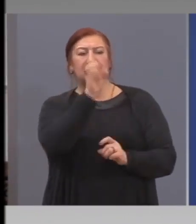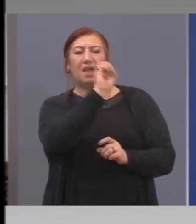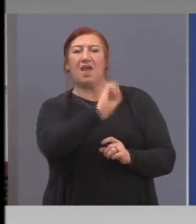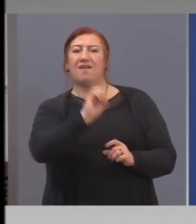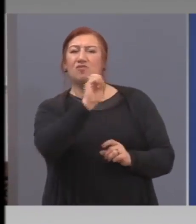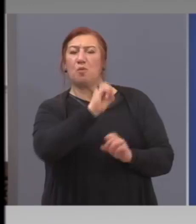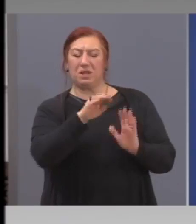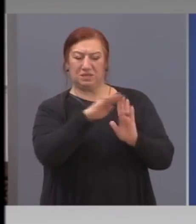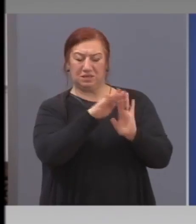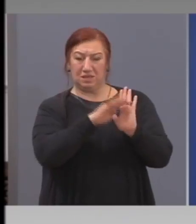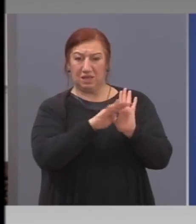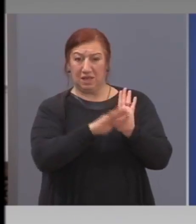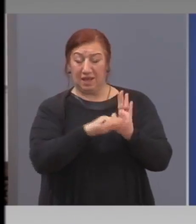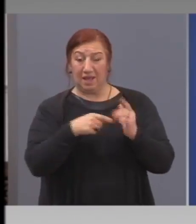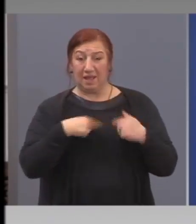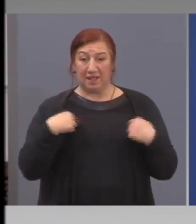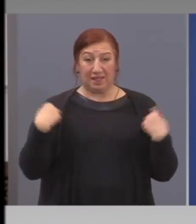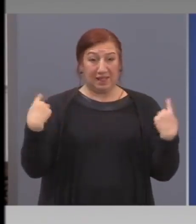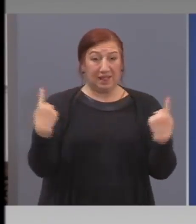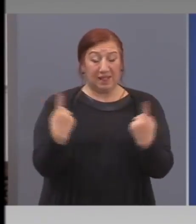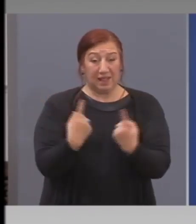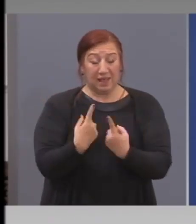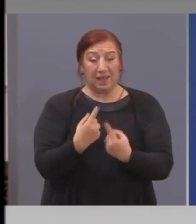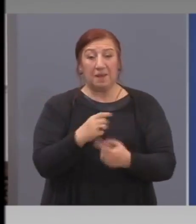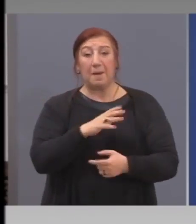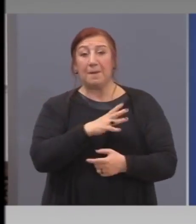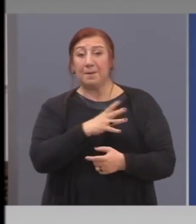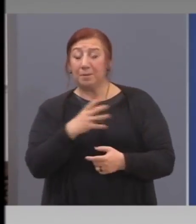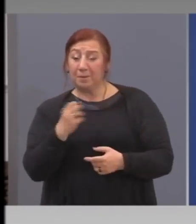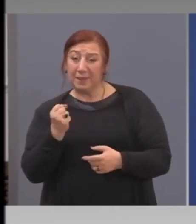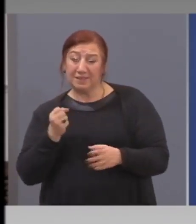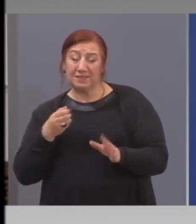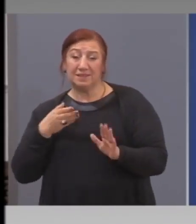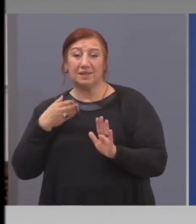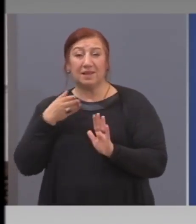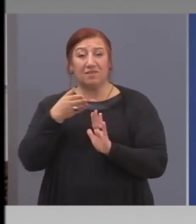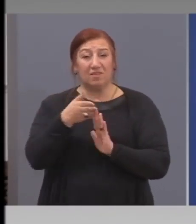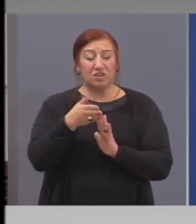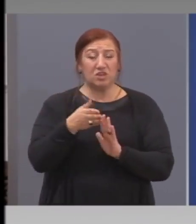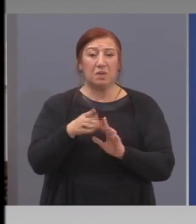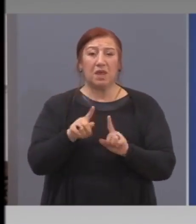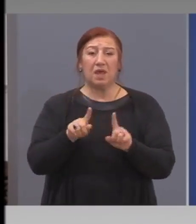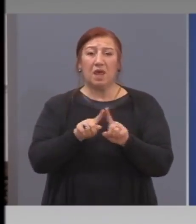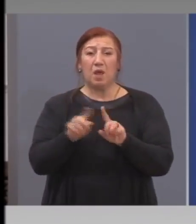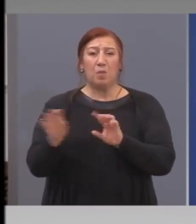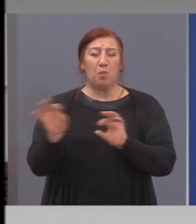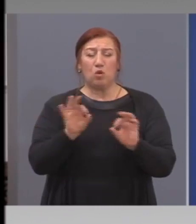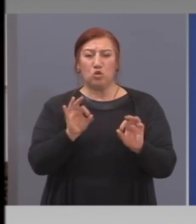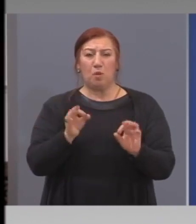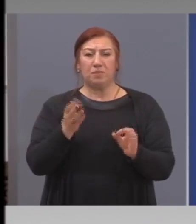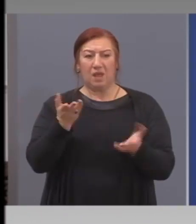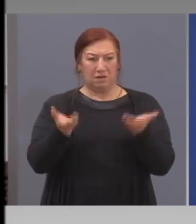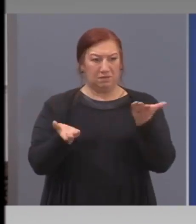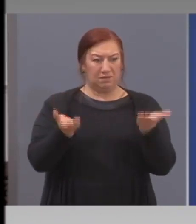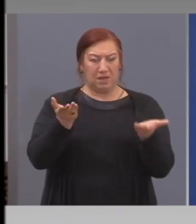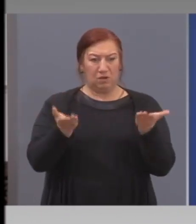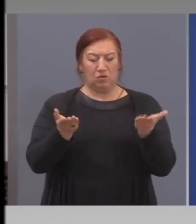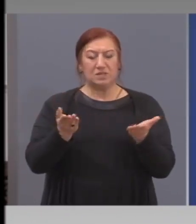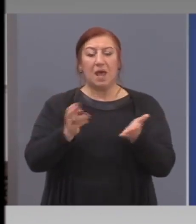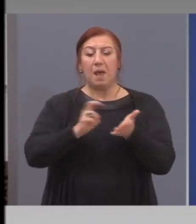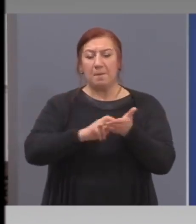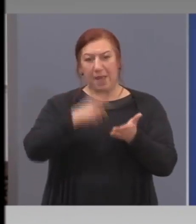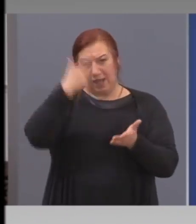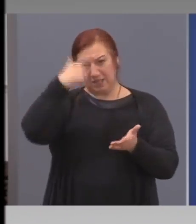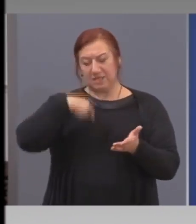Ние и без да въвеждаме подобна регулация, търговските банки имат право на предценка по